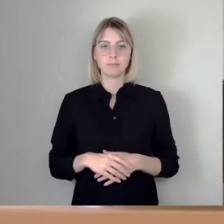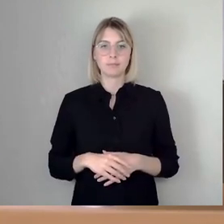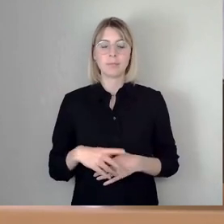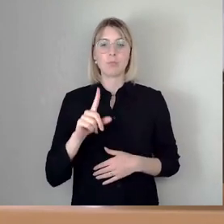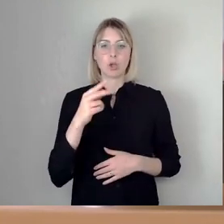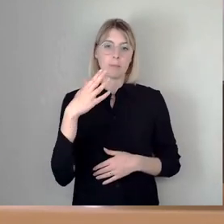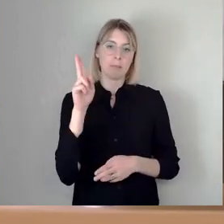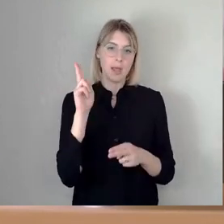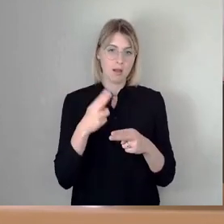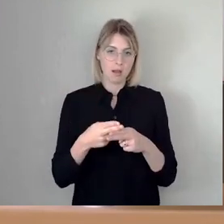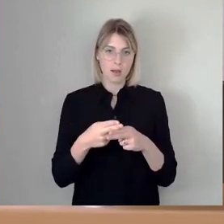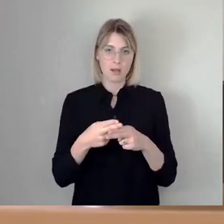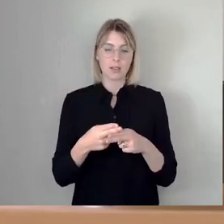bekommen Vielen Dank